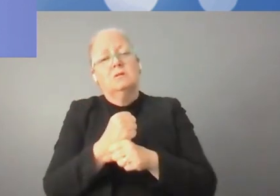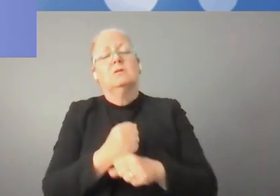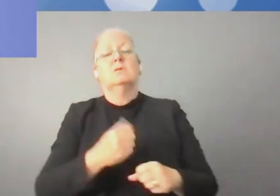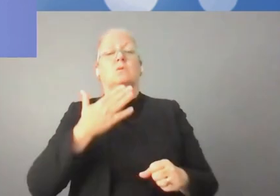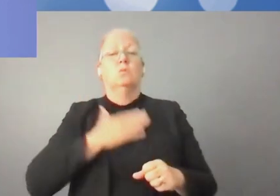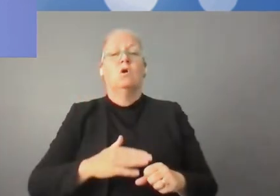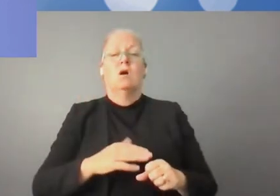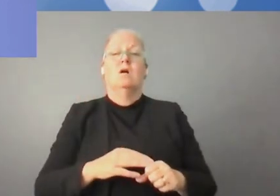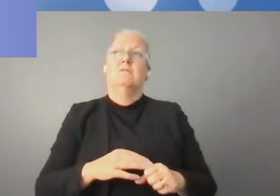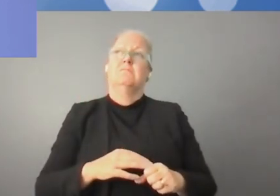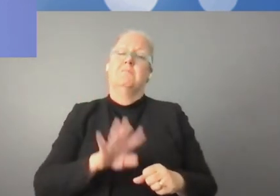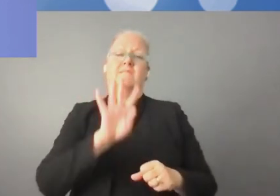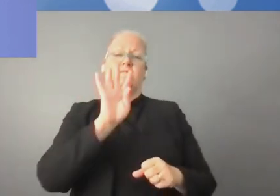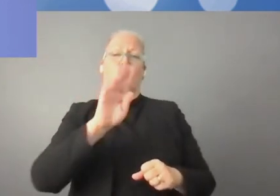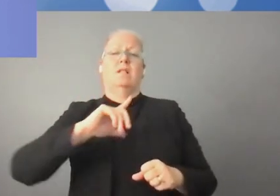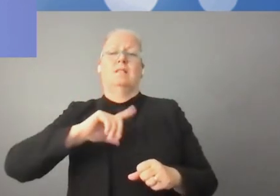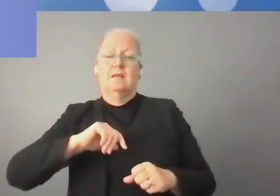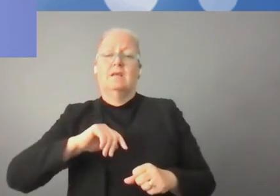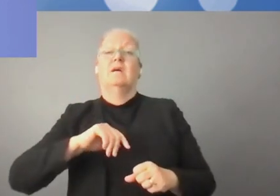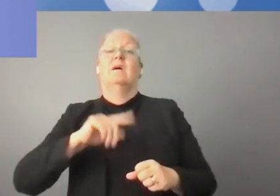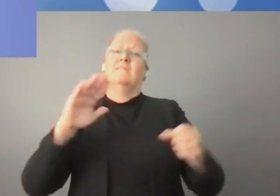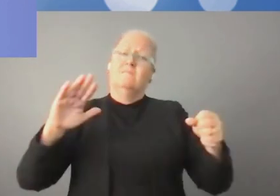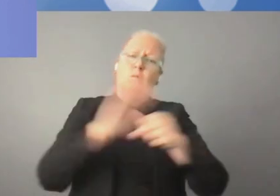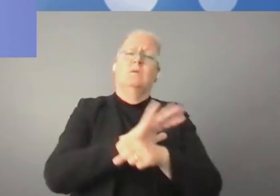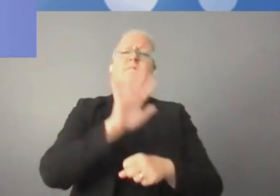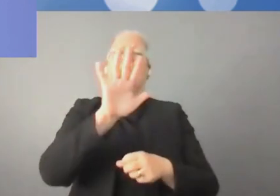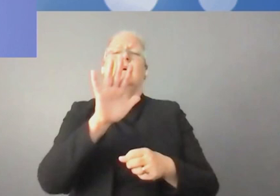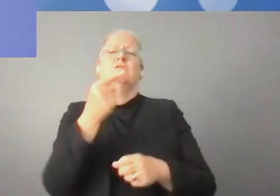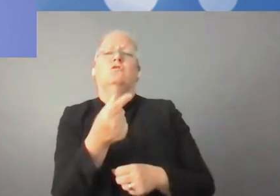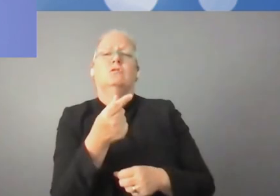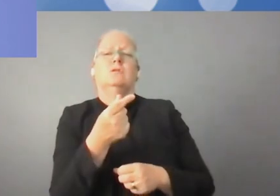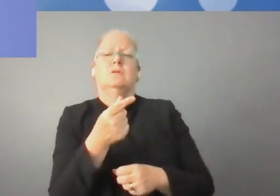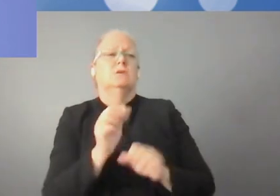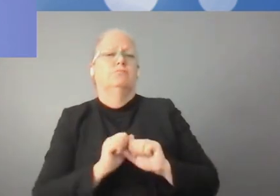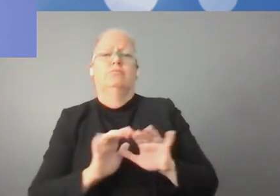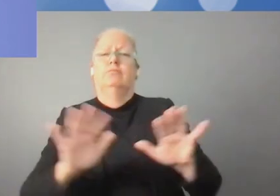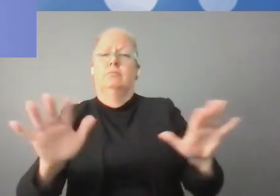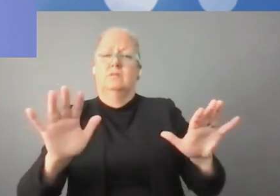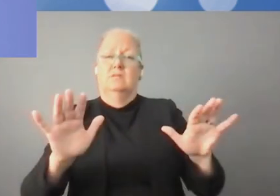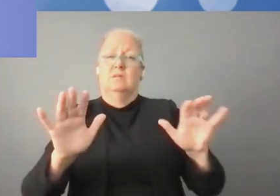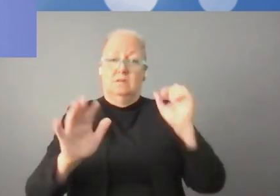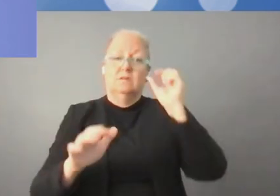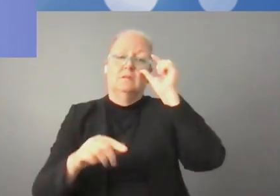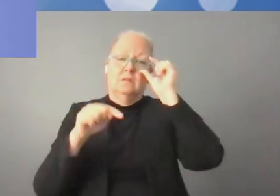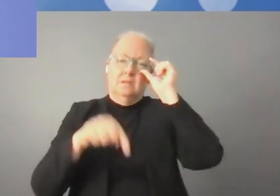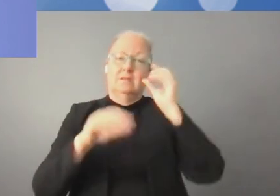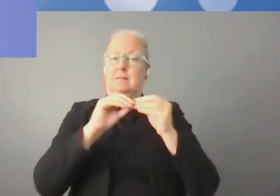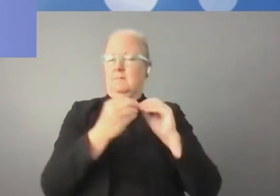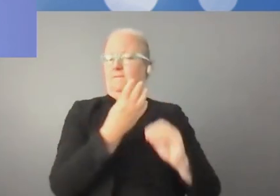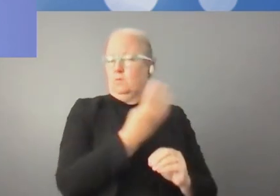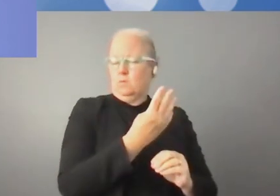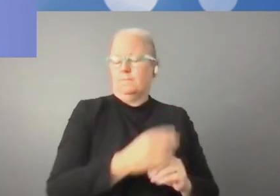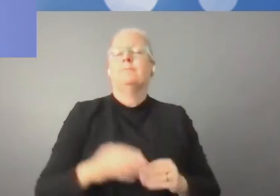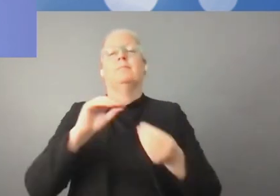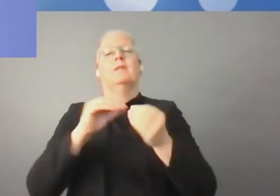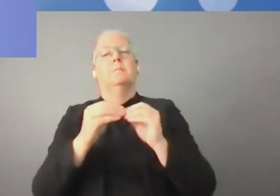avance de plus en plus vite. Et dans les six années à venir, nous avons l'intention d'atteindre un état où au moins quatre